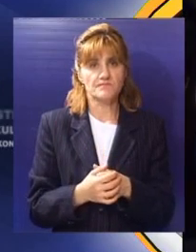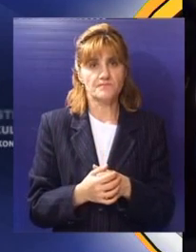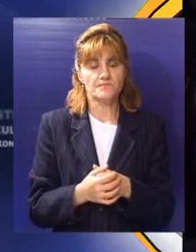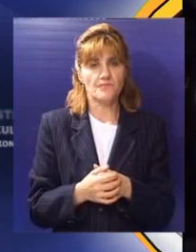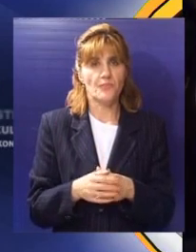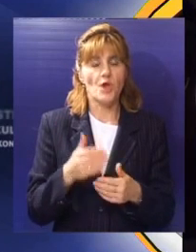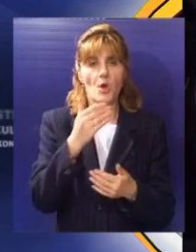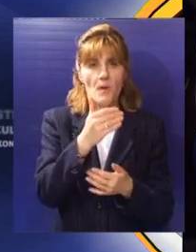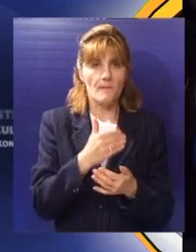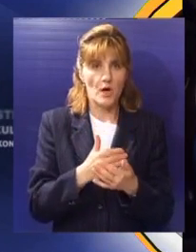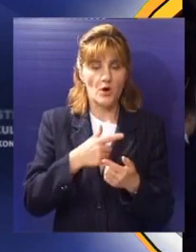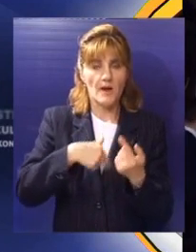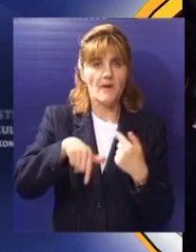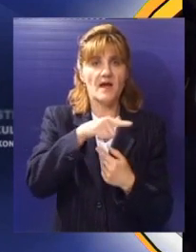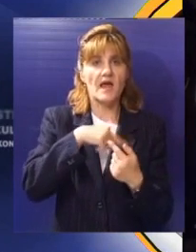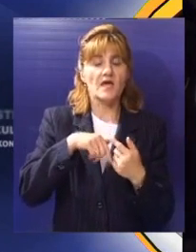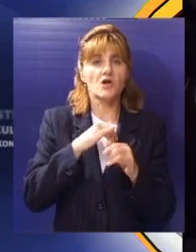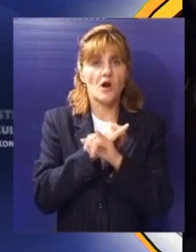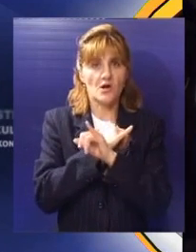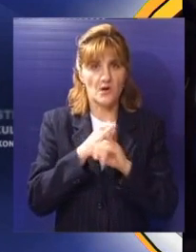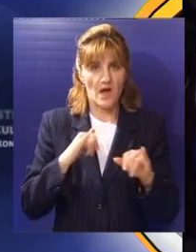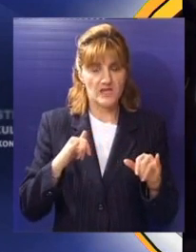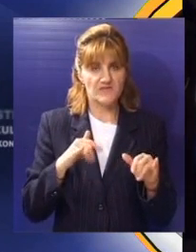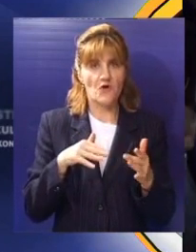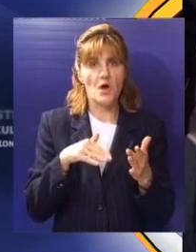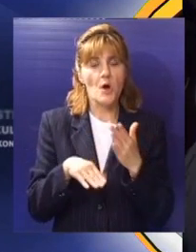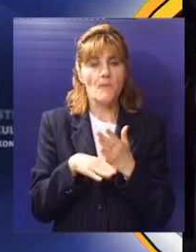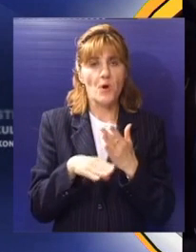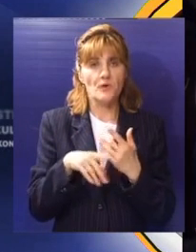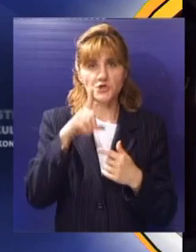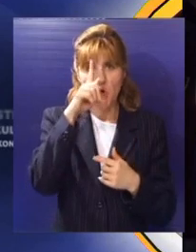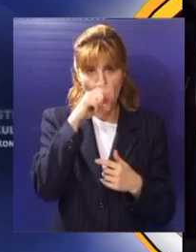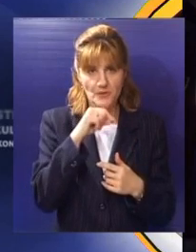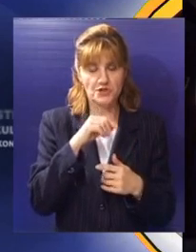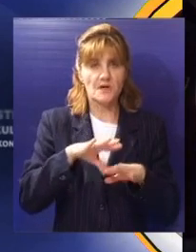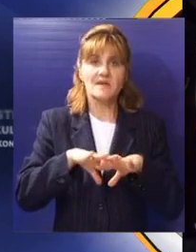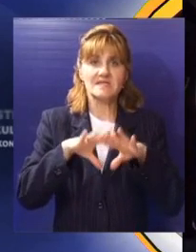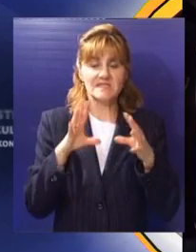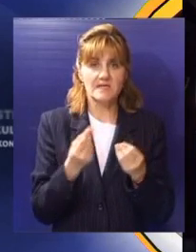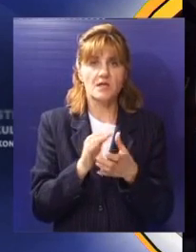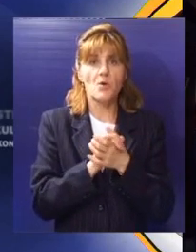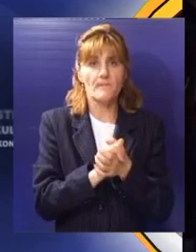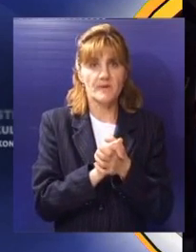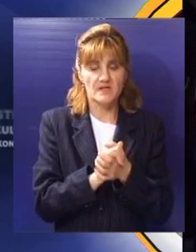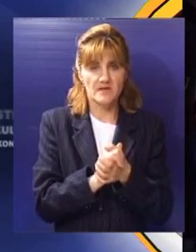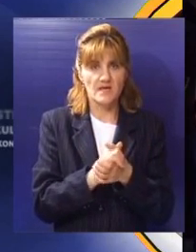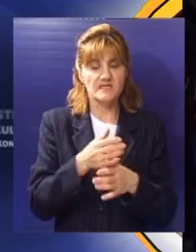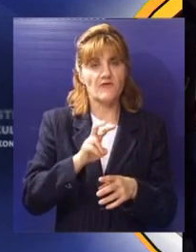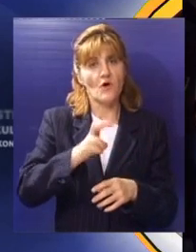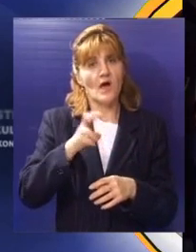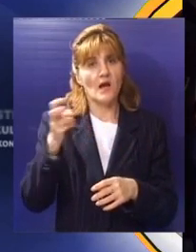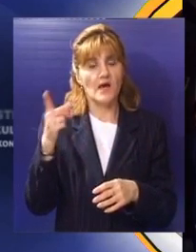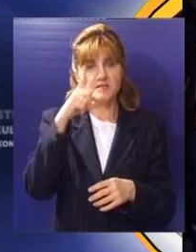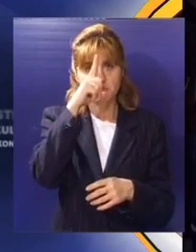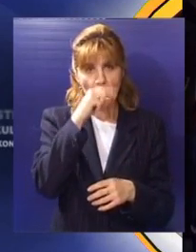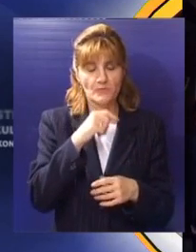regionalnog razvoja koji finansira delegacije Evropske unije upravo je namenjen pomoći opštinama da u zajedničkoj saradnji i partnerstvu među različitim